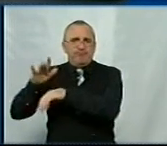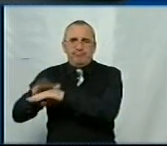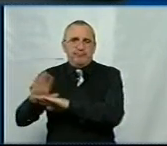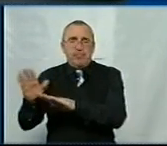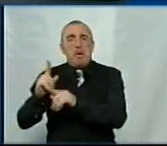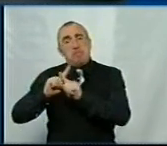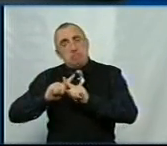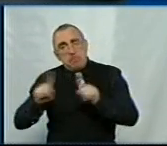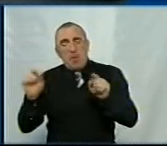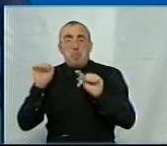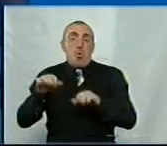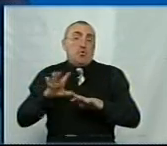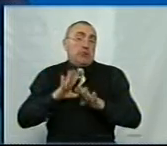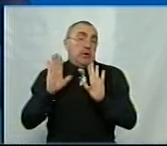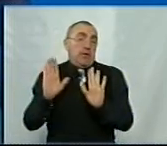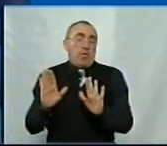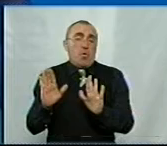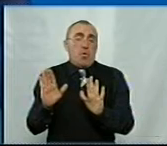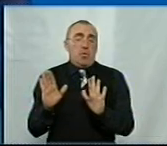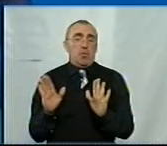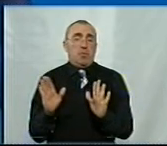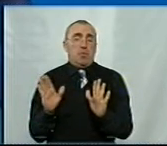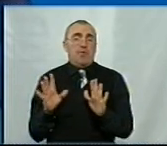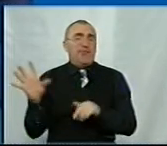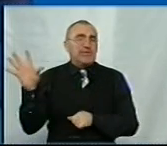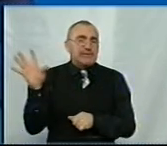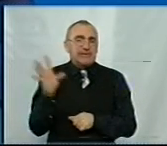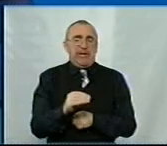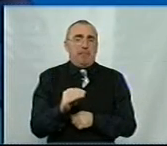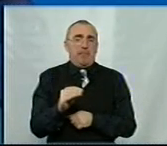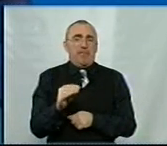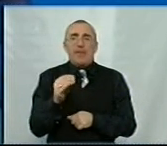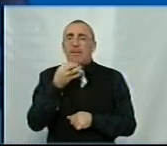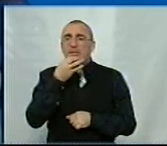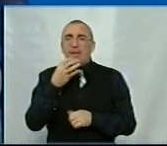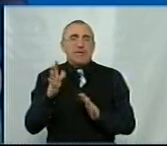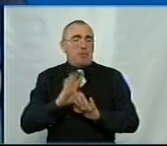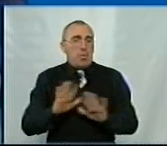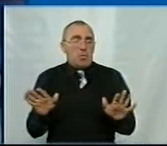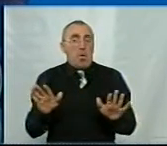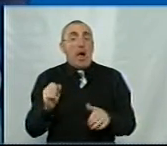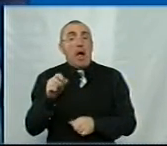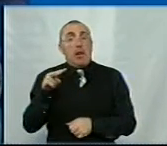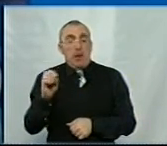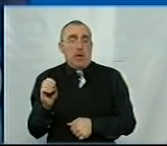неординарні, можливо вони всім не сподобаються, але